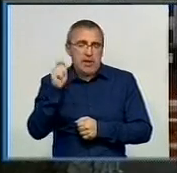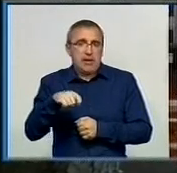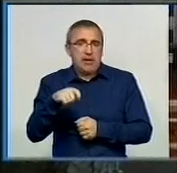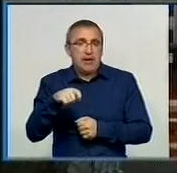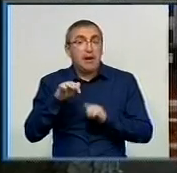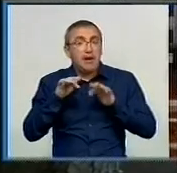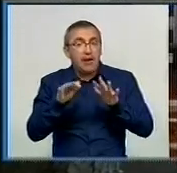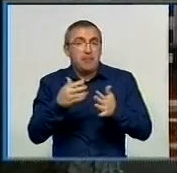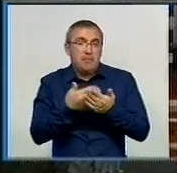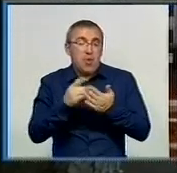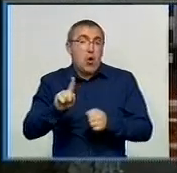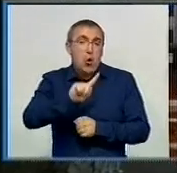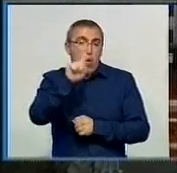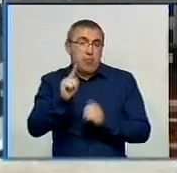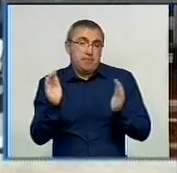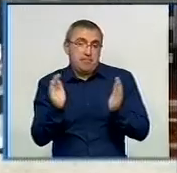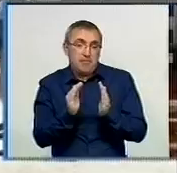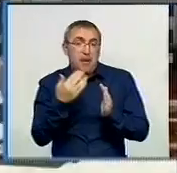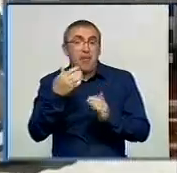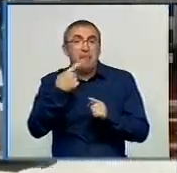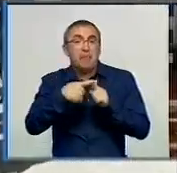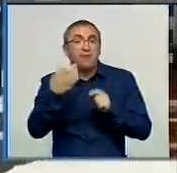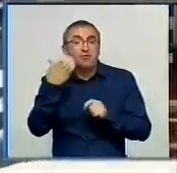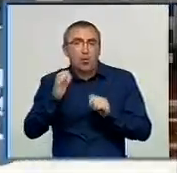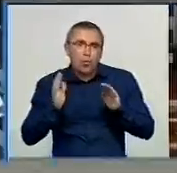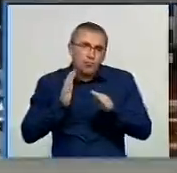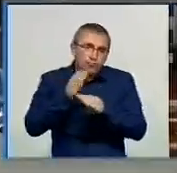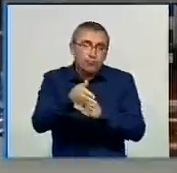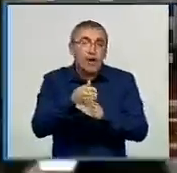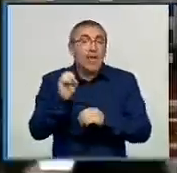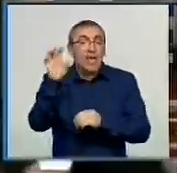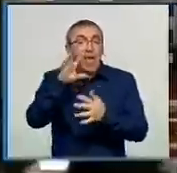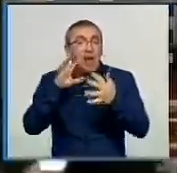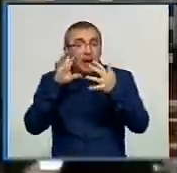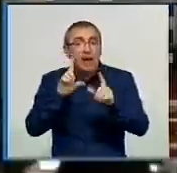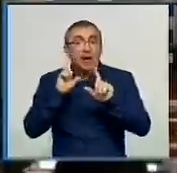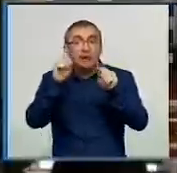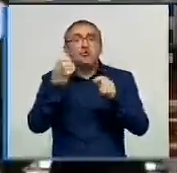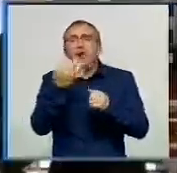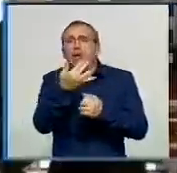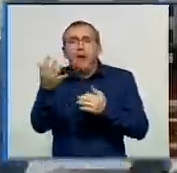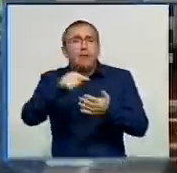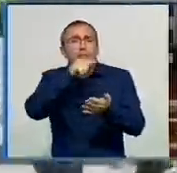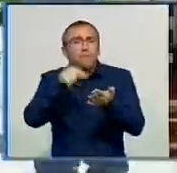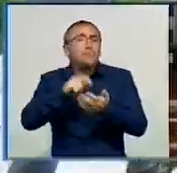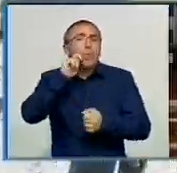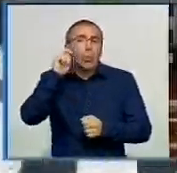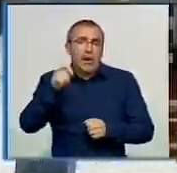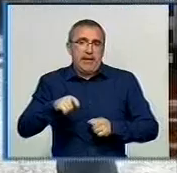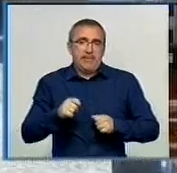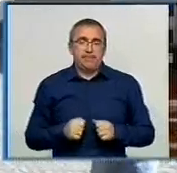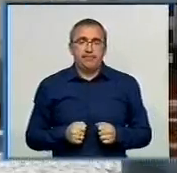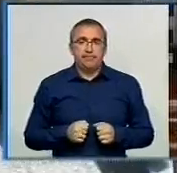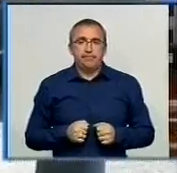акція, трохи менше години, зацікавила більше півсотні кіровоградців. Далі Євроавтобус відвідає ще кілька міст України. Яна Семенюк, Ілля